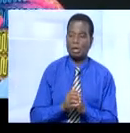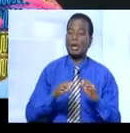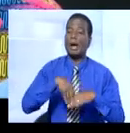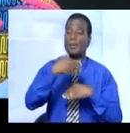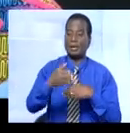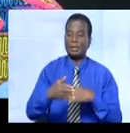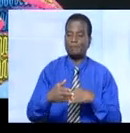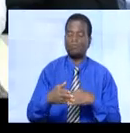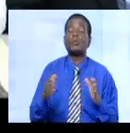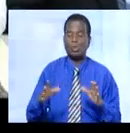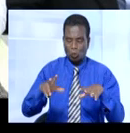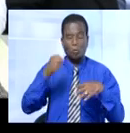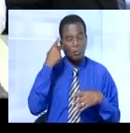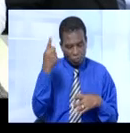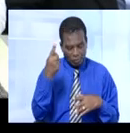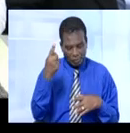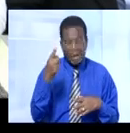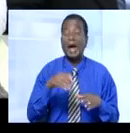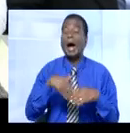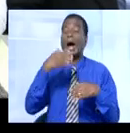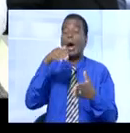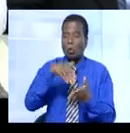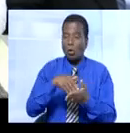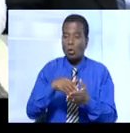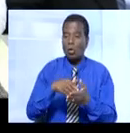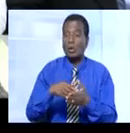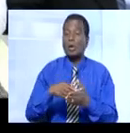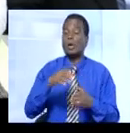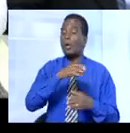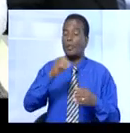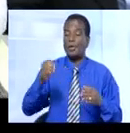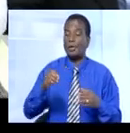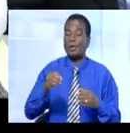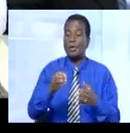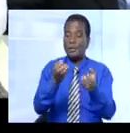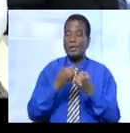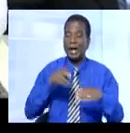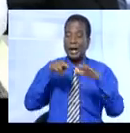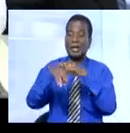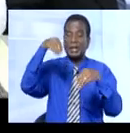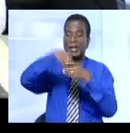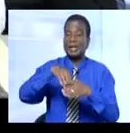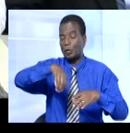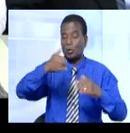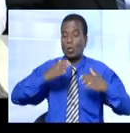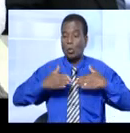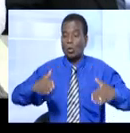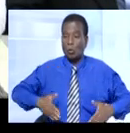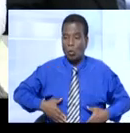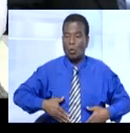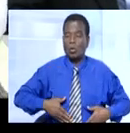'éducation pré-scolaire de grade A3, une rencontre aura lieu à cet effet avant la fin de'année 2013-2014.